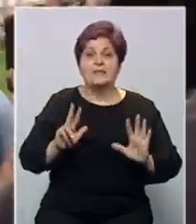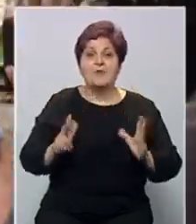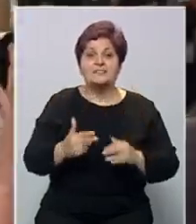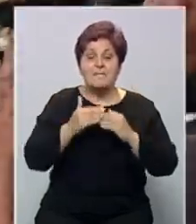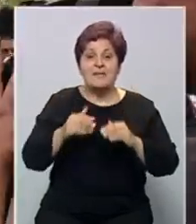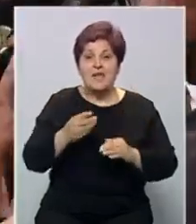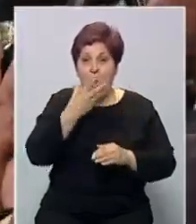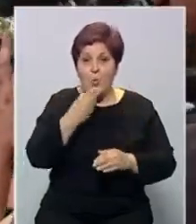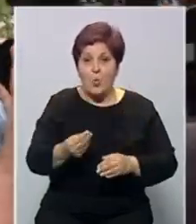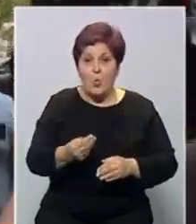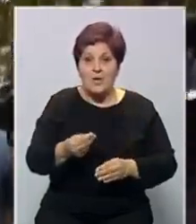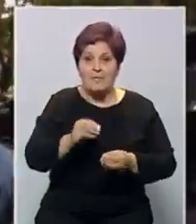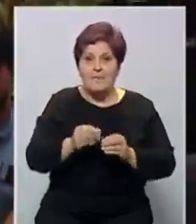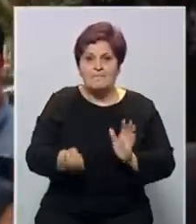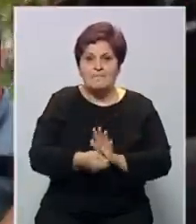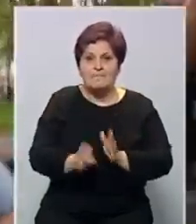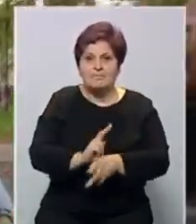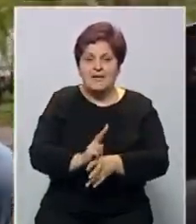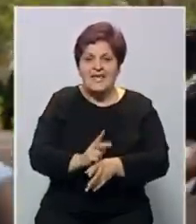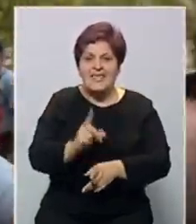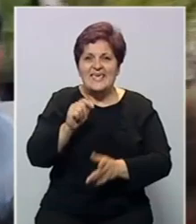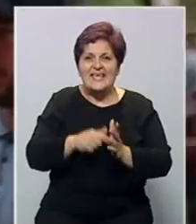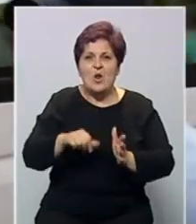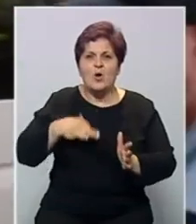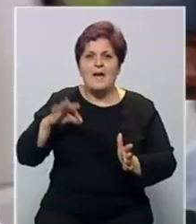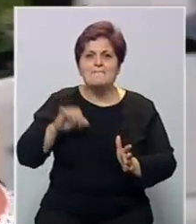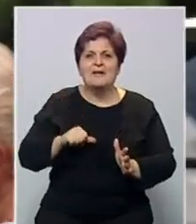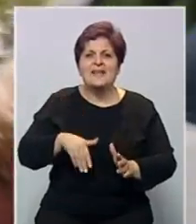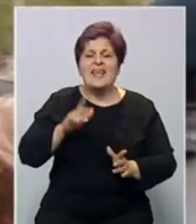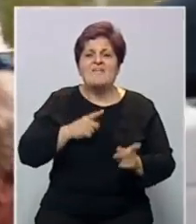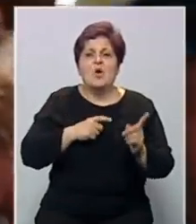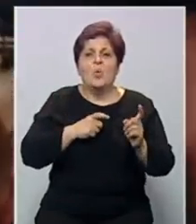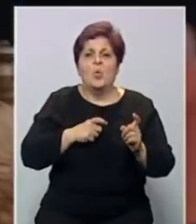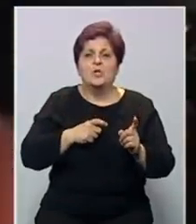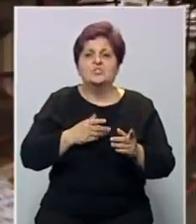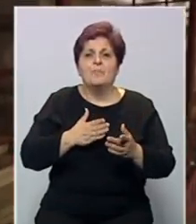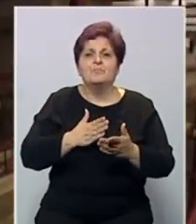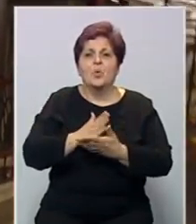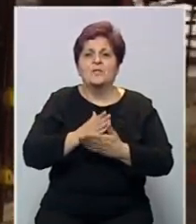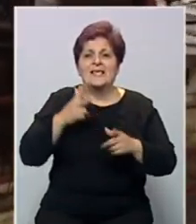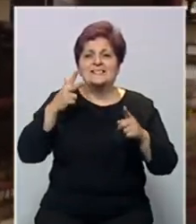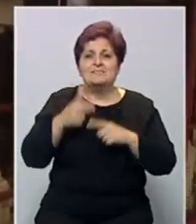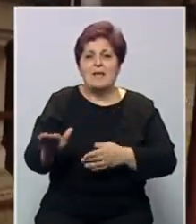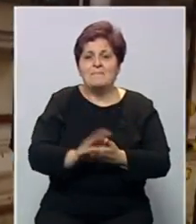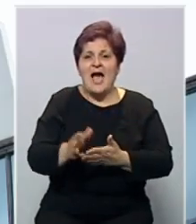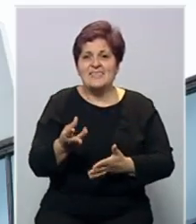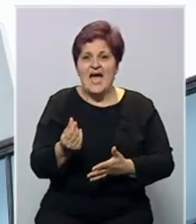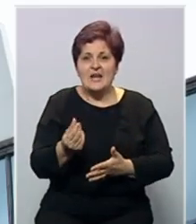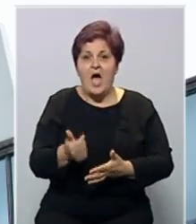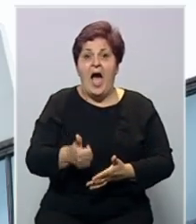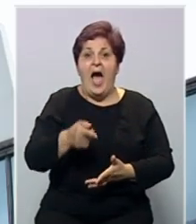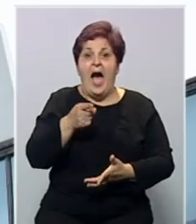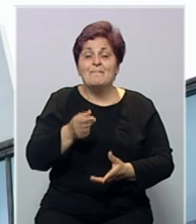miliona kuna u aferi preprodaje INI-nog plina. Najveća je u historiji Ureda za sprečavanje pranja novca,